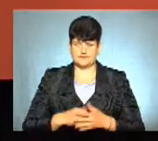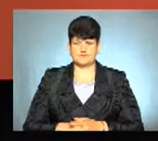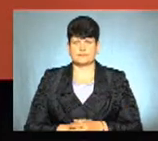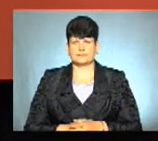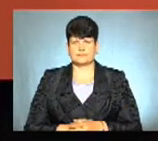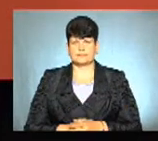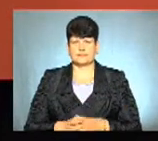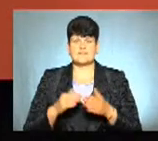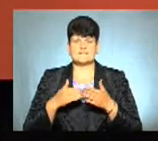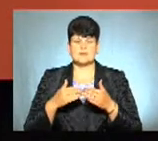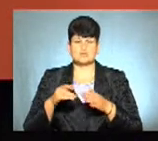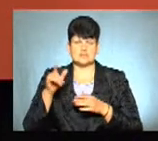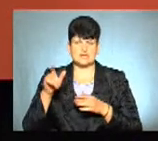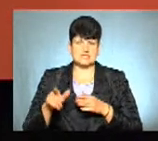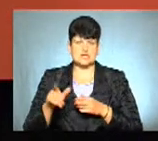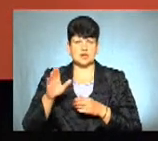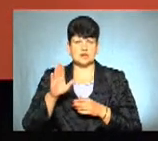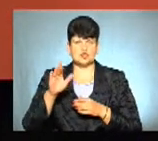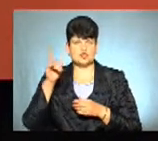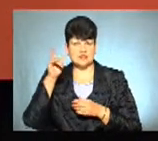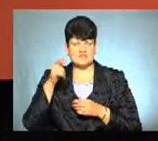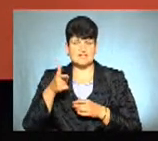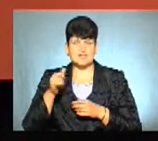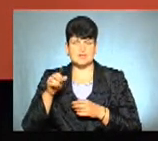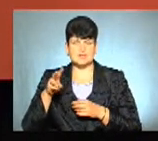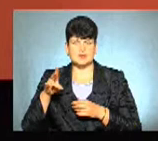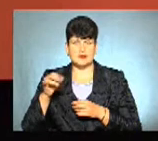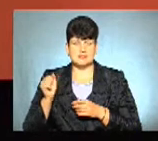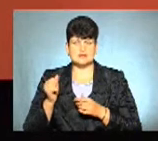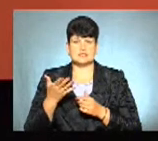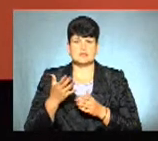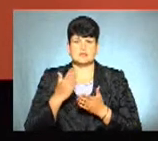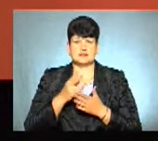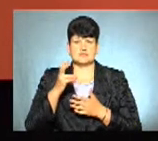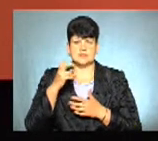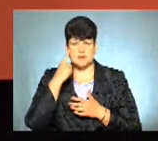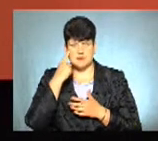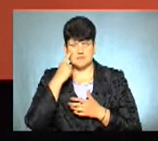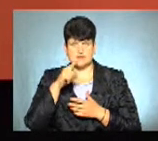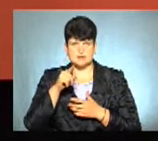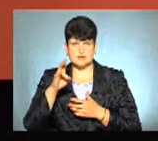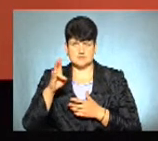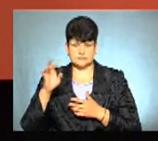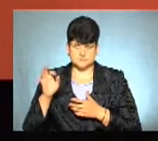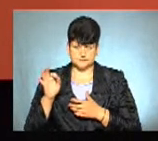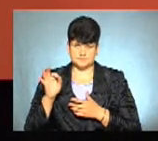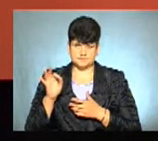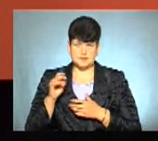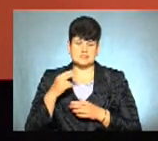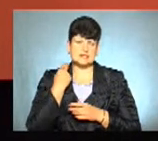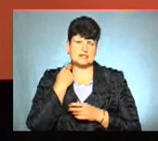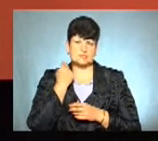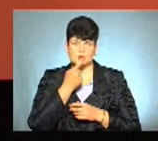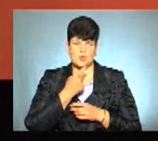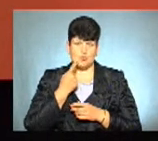Випускниця Чортківської гімназії імені Мартіяна Шашкевича набрала 200 балів на зовнішньому незалежному оцінюванні з англійської